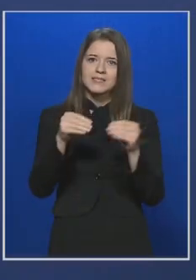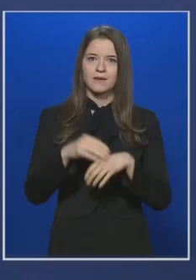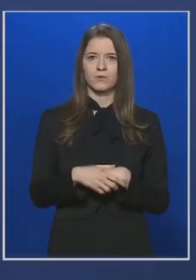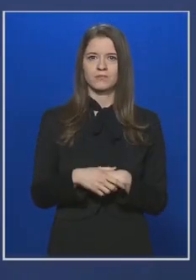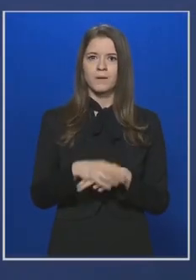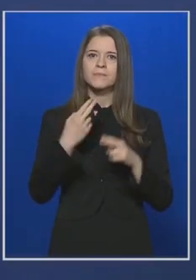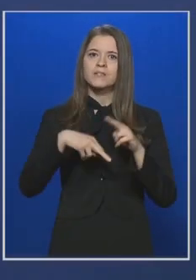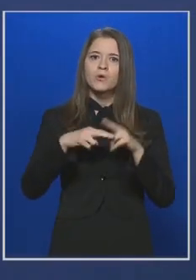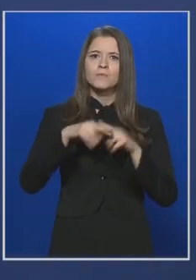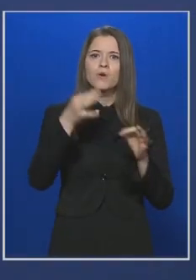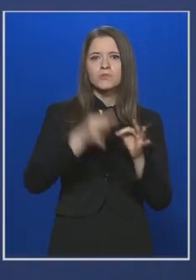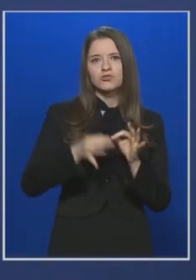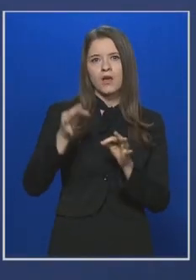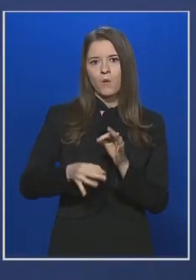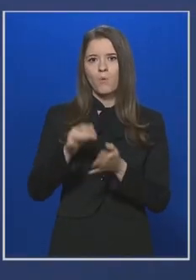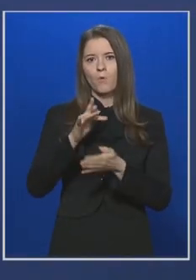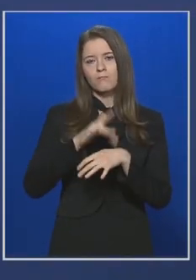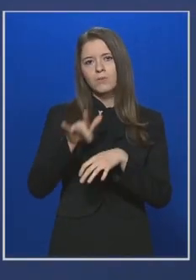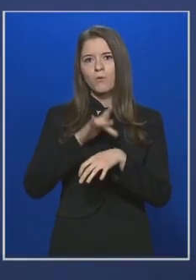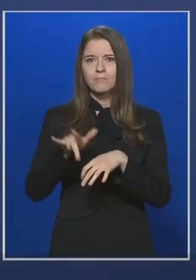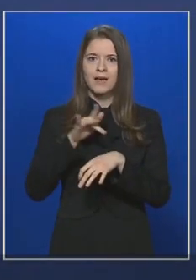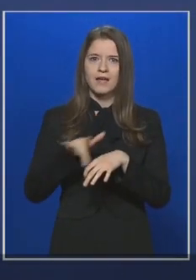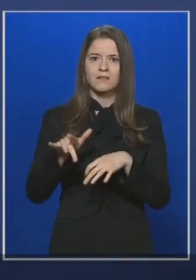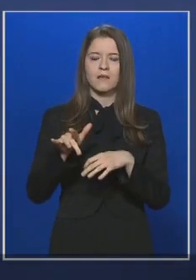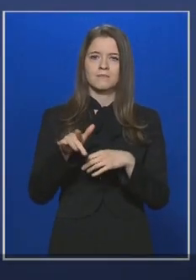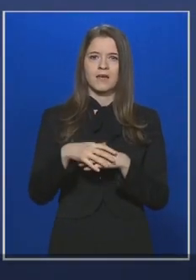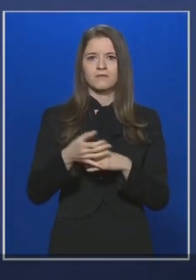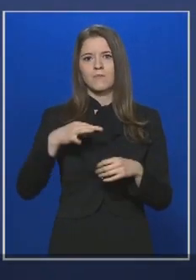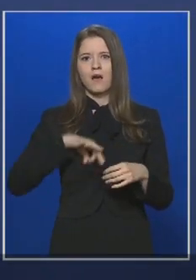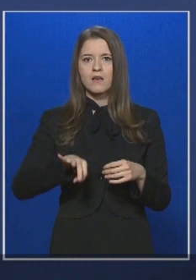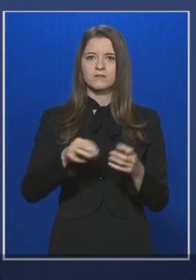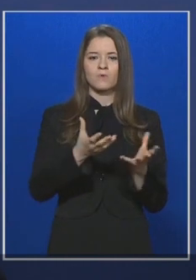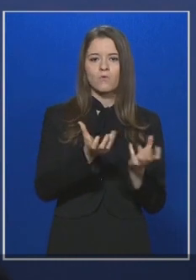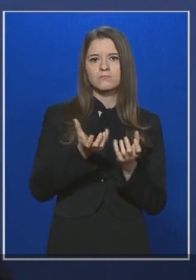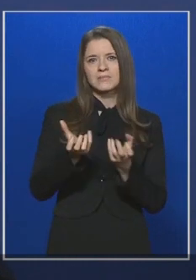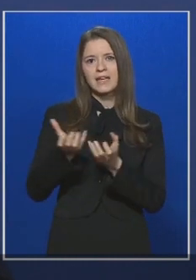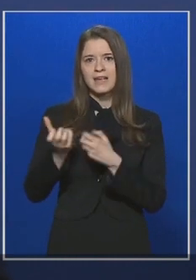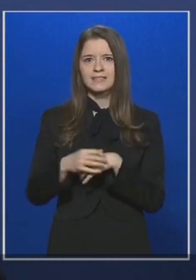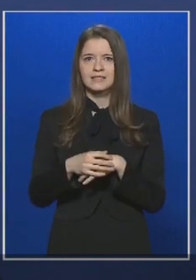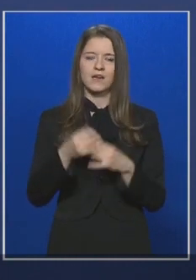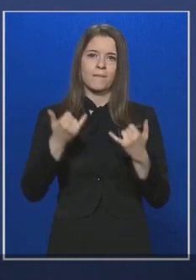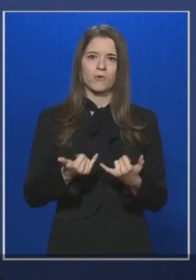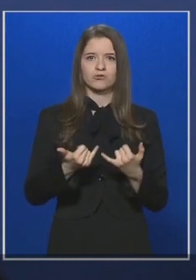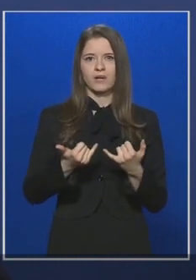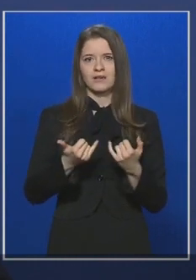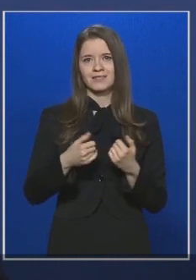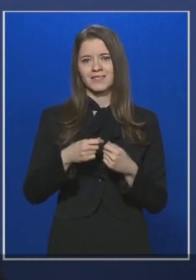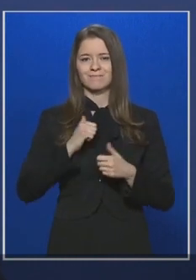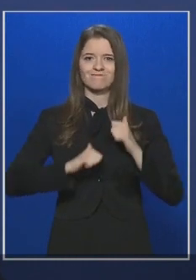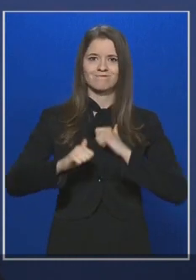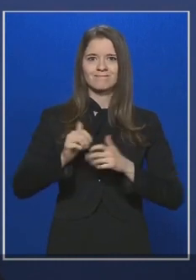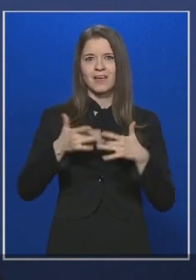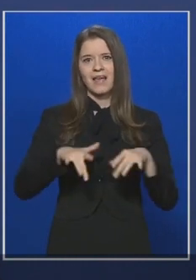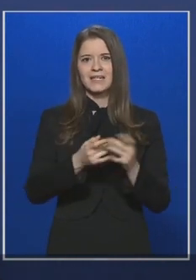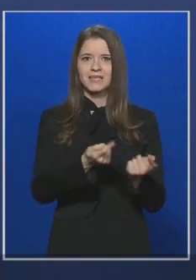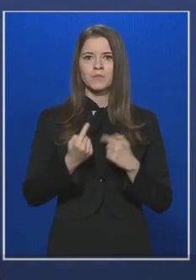Egyre több csaló próbálja meg a hasznát kisajtolni ebből a jelenlegi sanyarú helyzetből.